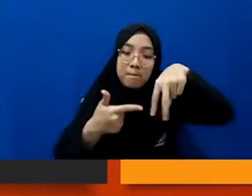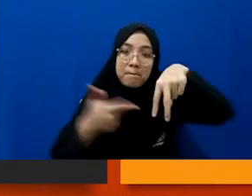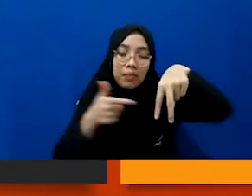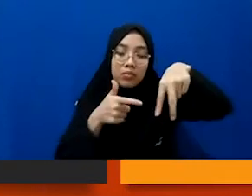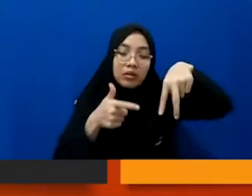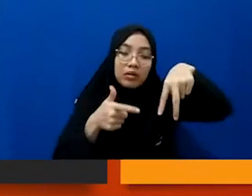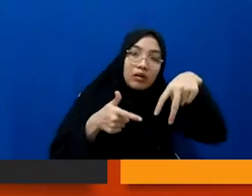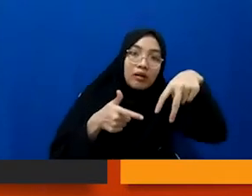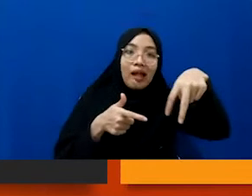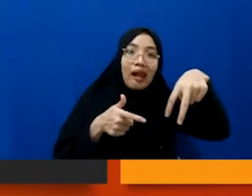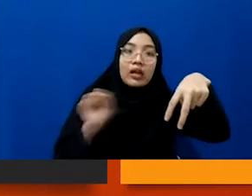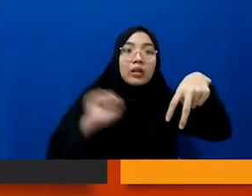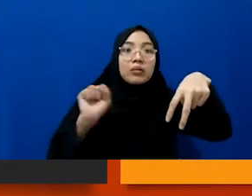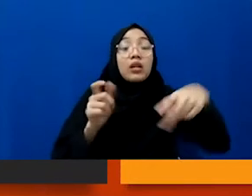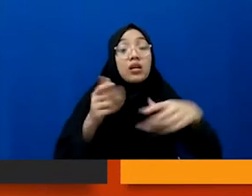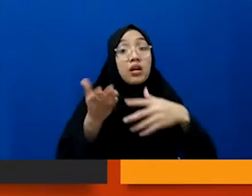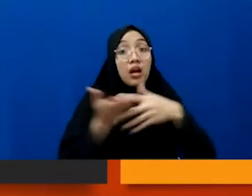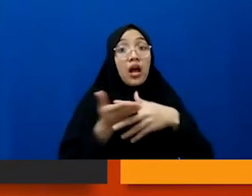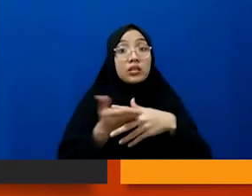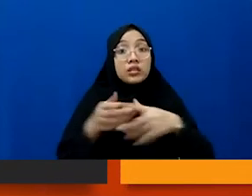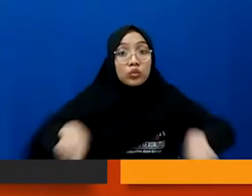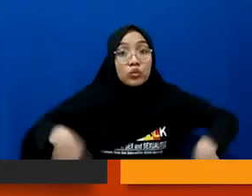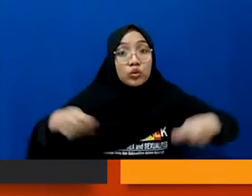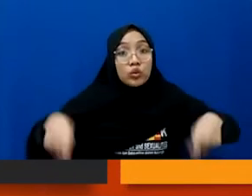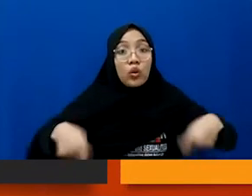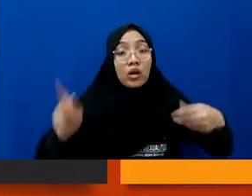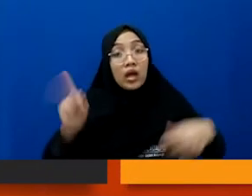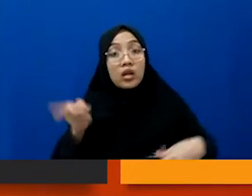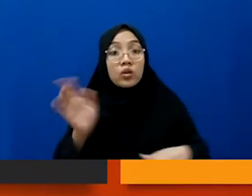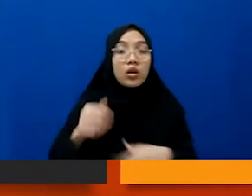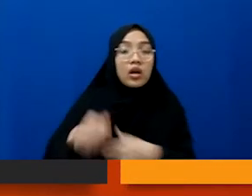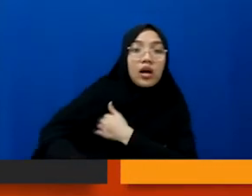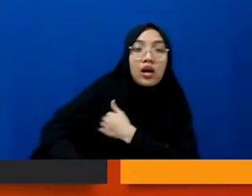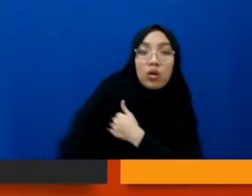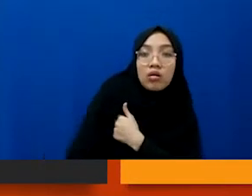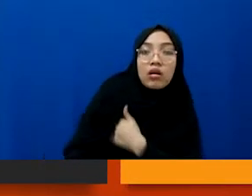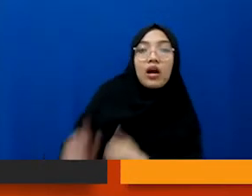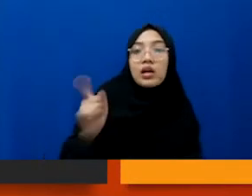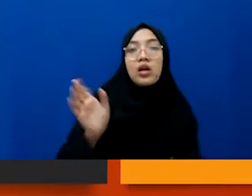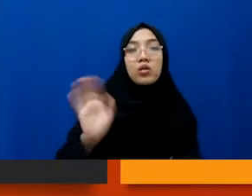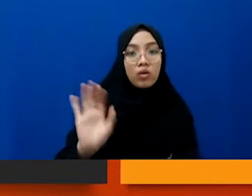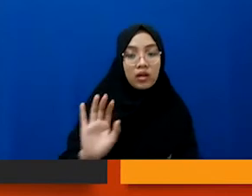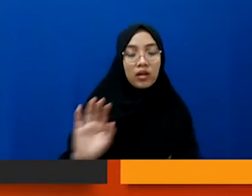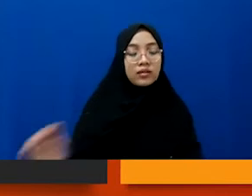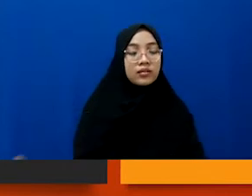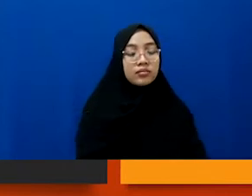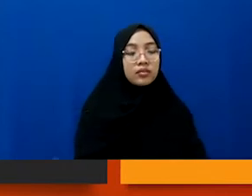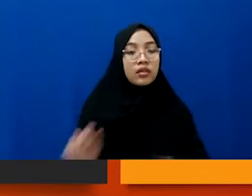apakah mereka dapat akses kursi roda atau kruk misalnya gitu kan apakah